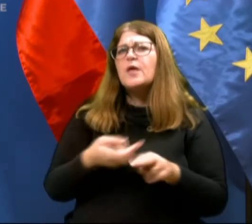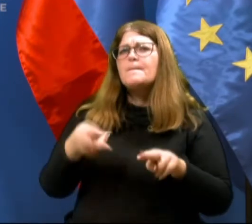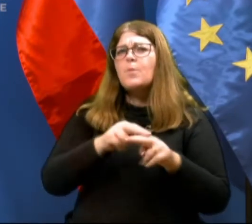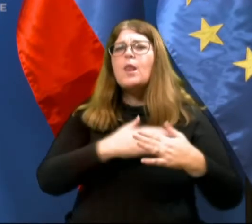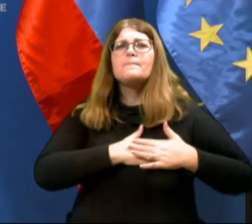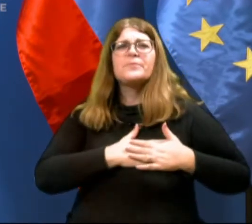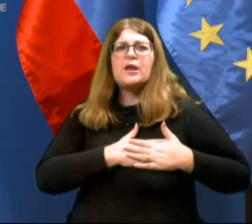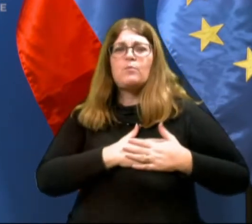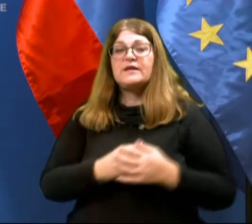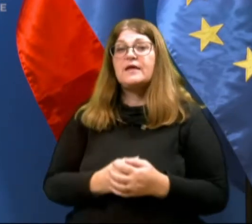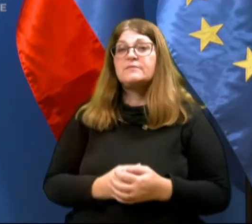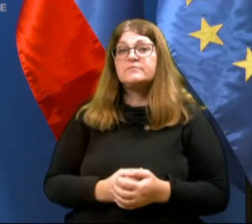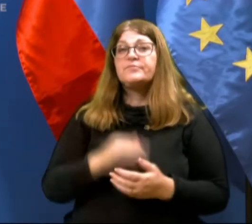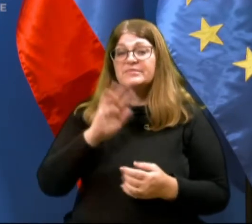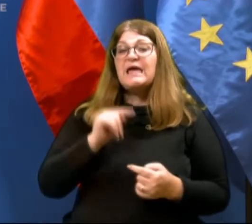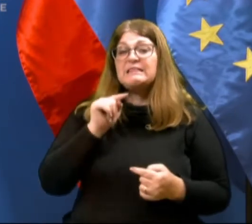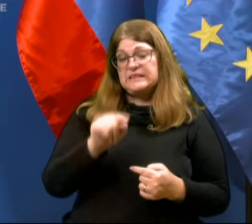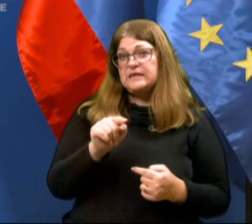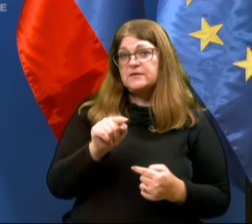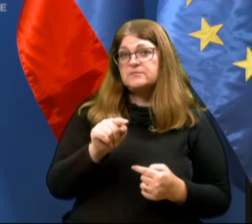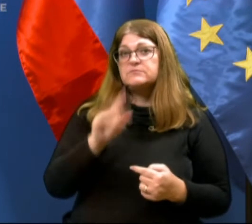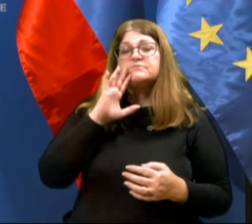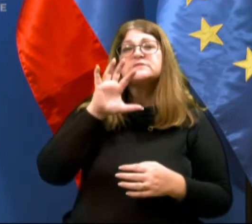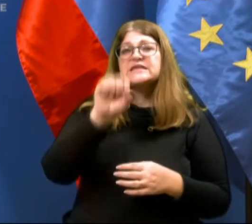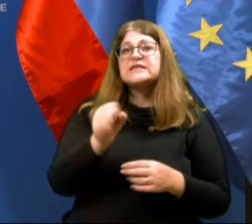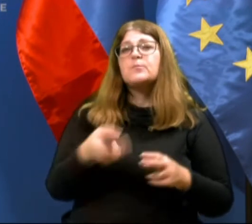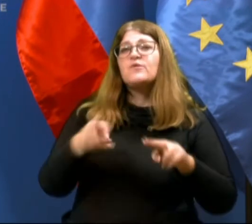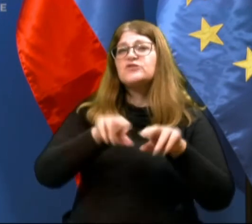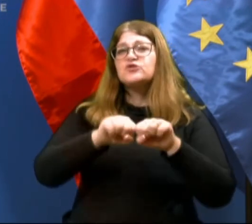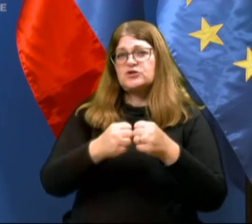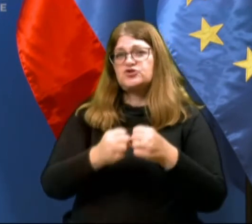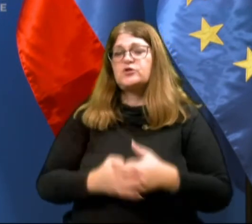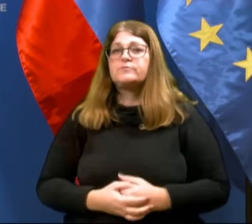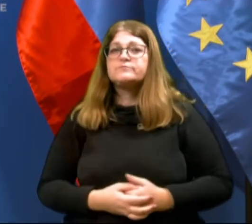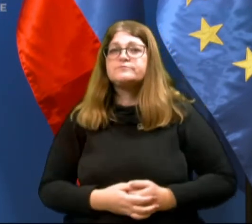priljubljena in na njih dejansko zaznamovamo več kršitev.